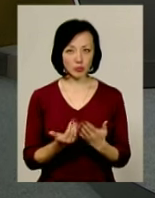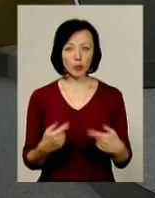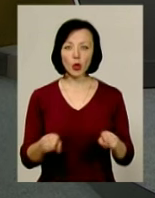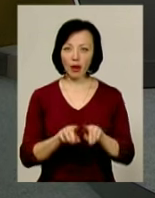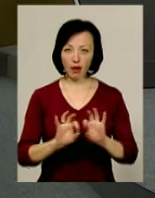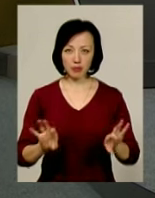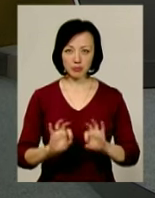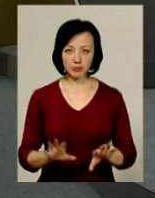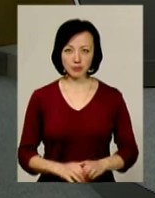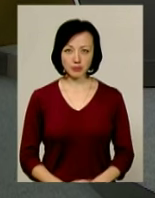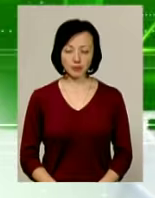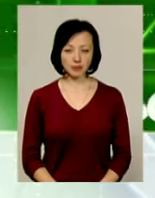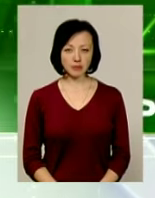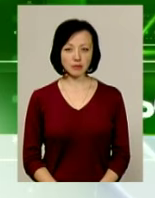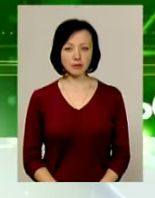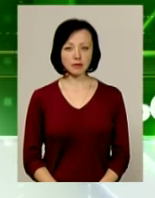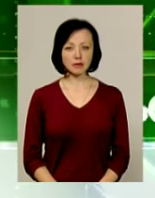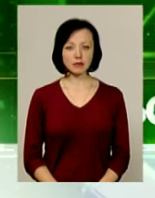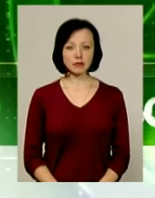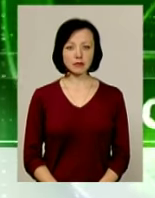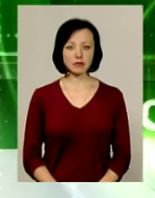панорамі про таке. Музика